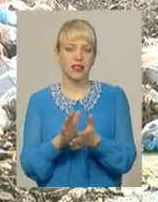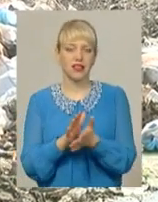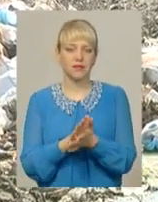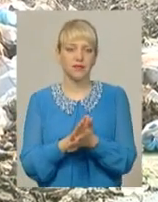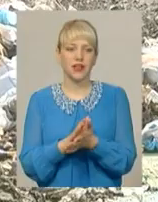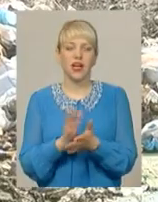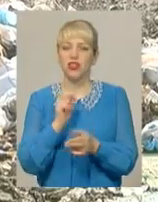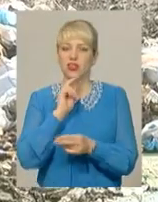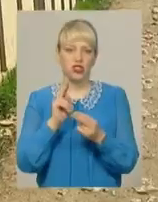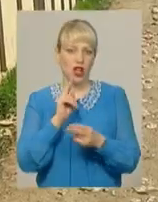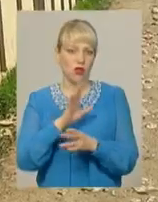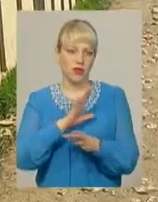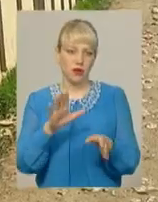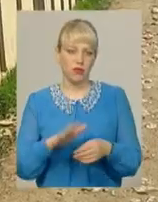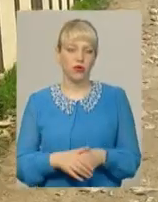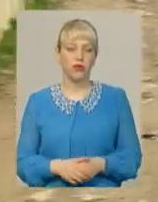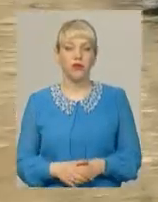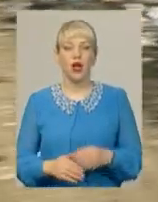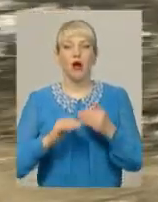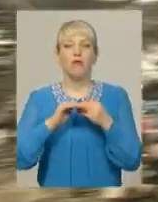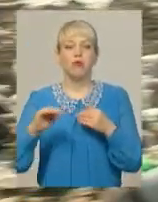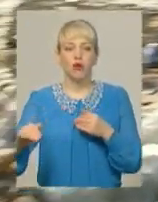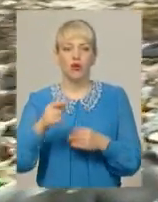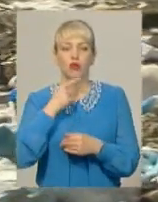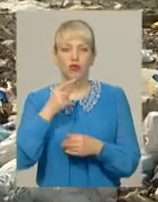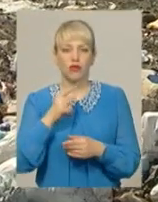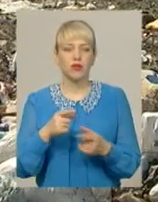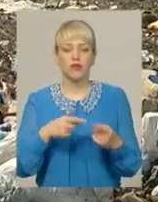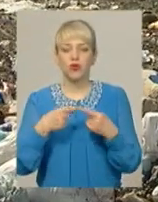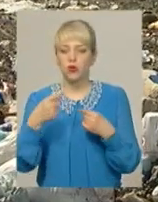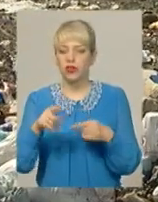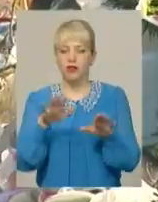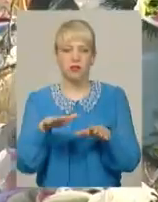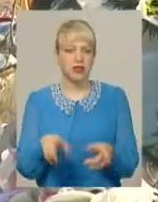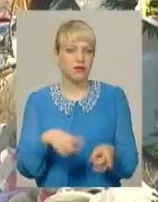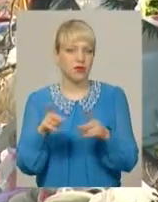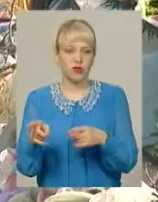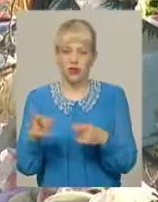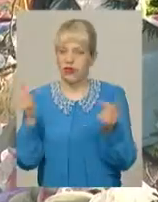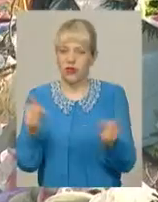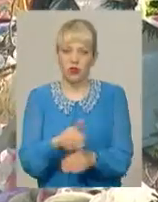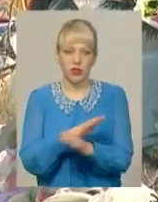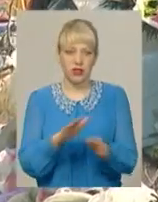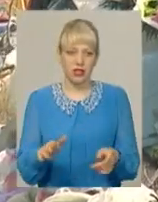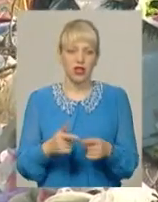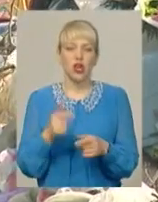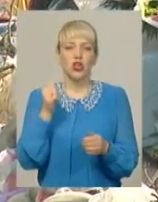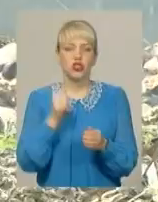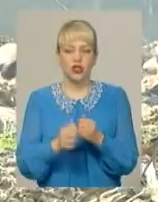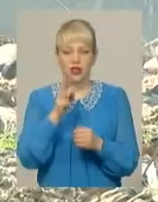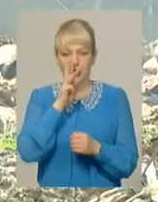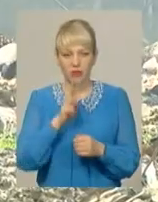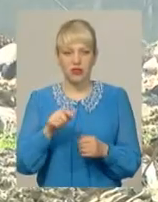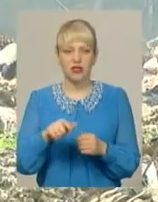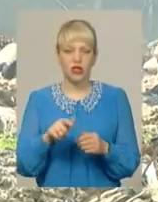звернень фактично не було. Полігон, каже Сергій Грубляс, переносити в інше місце недоцільно. Його щотри місяці рекультивують, і місця для